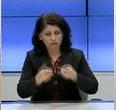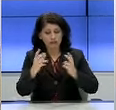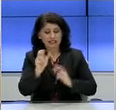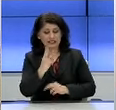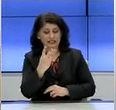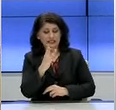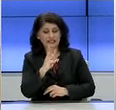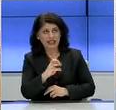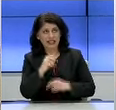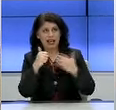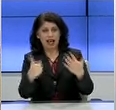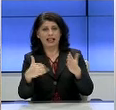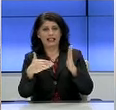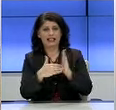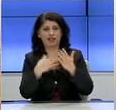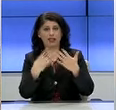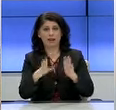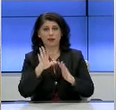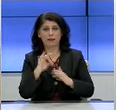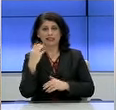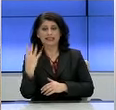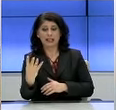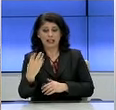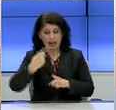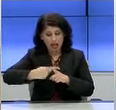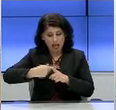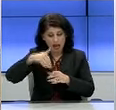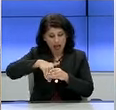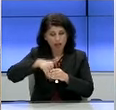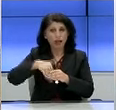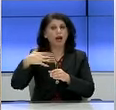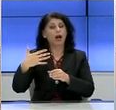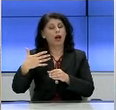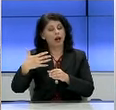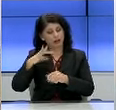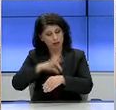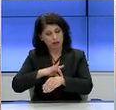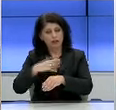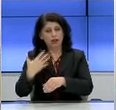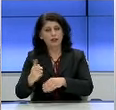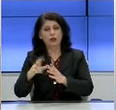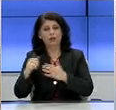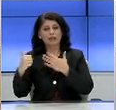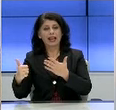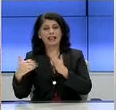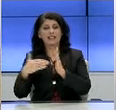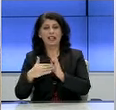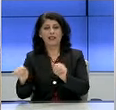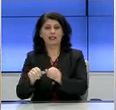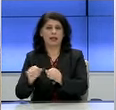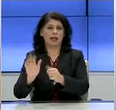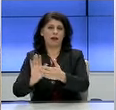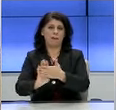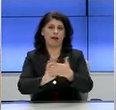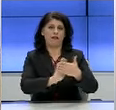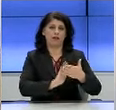.954 εγχώρια κρούσματα που είχαν 86.931 στενές επαφές.